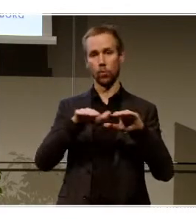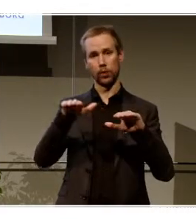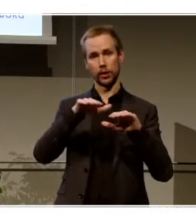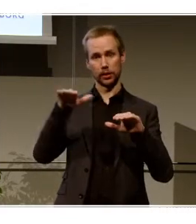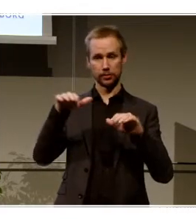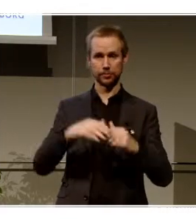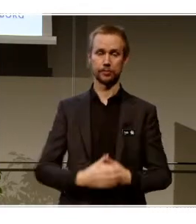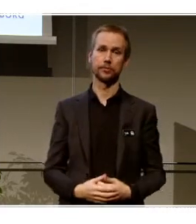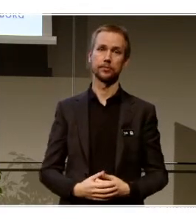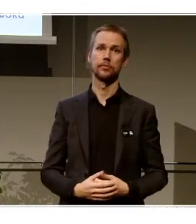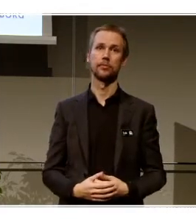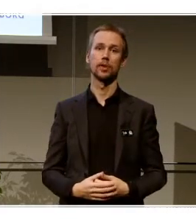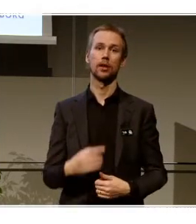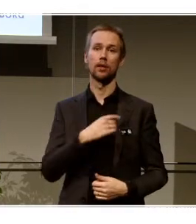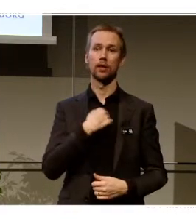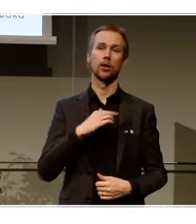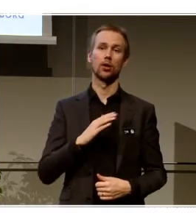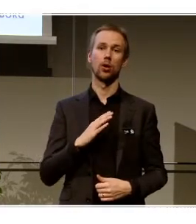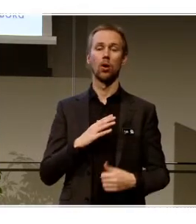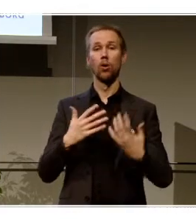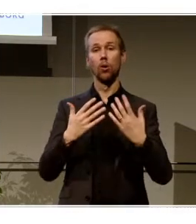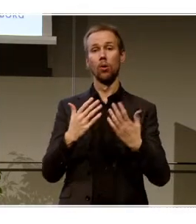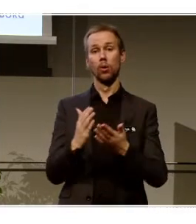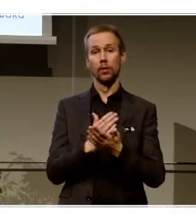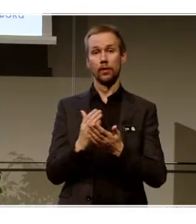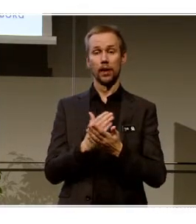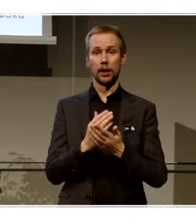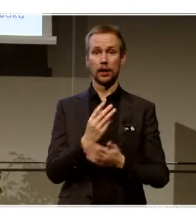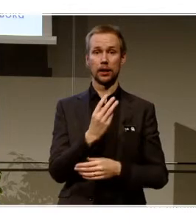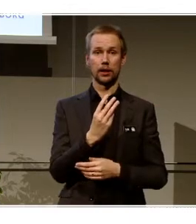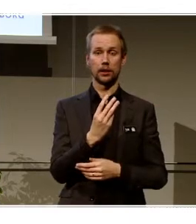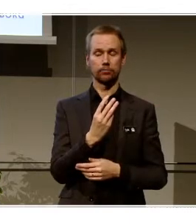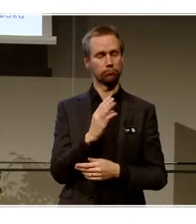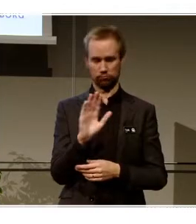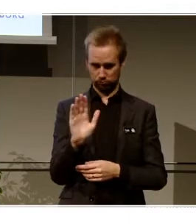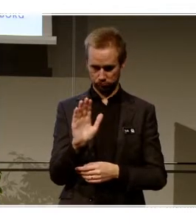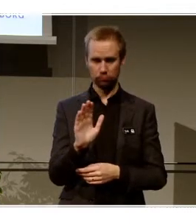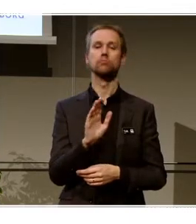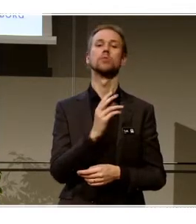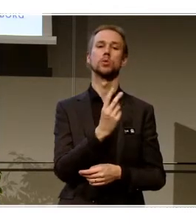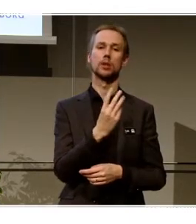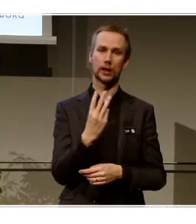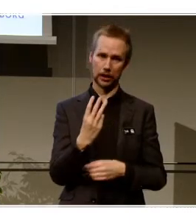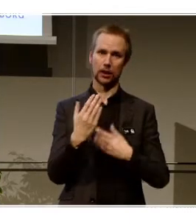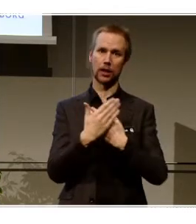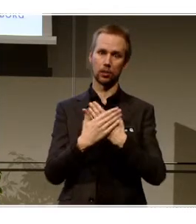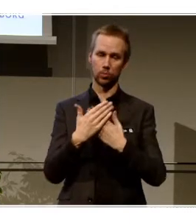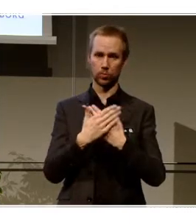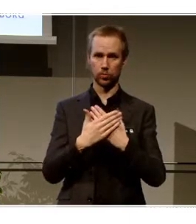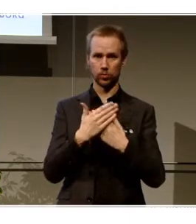Vi har ungefär 32 datorer, 23 datorer som man har tillgång till där.